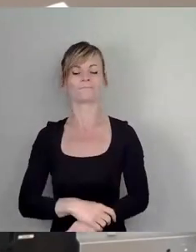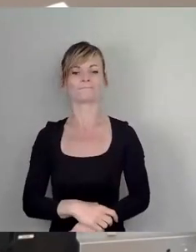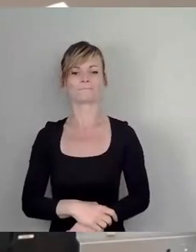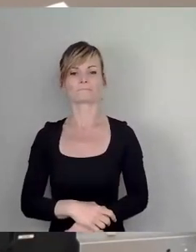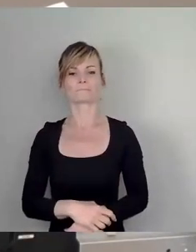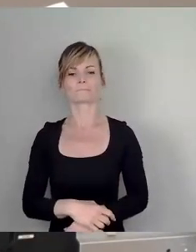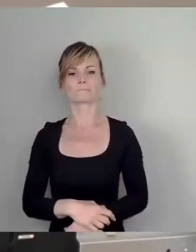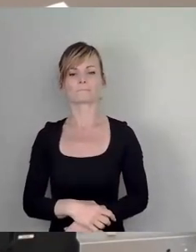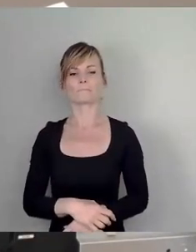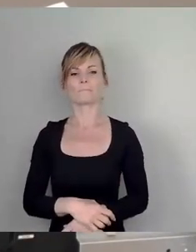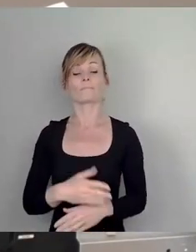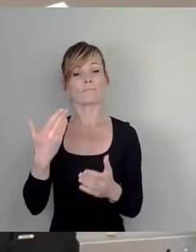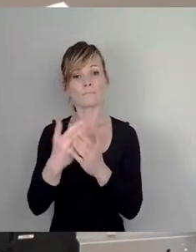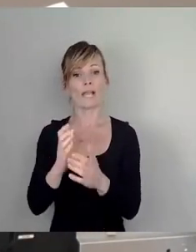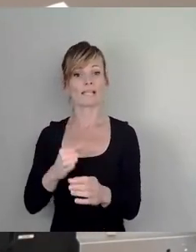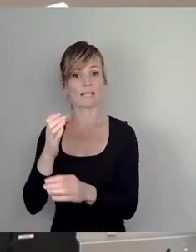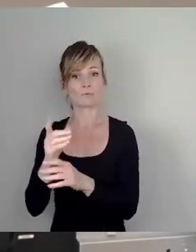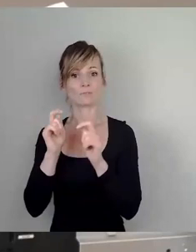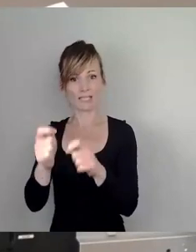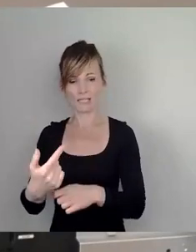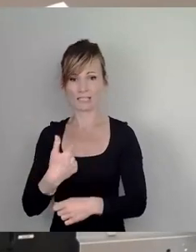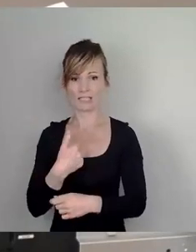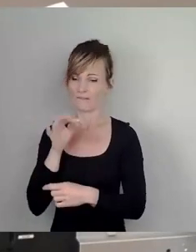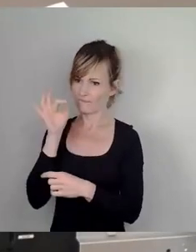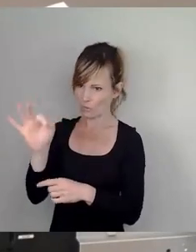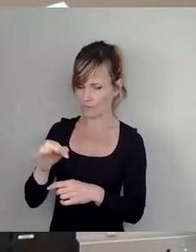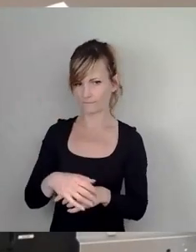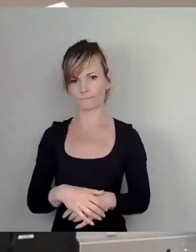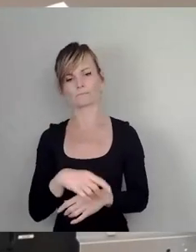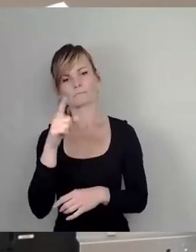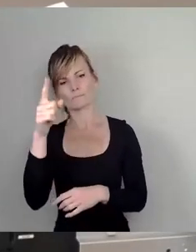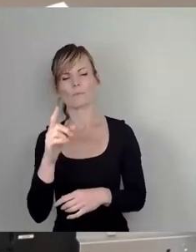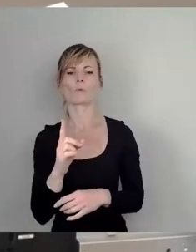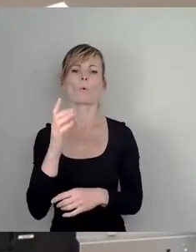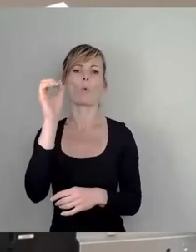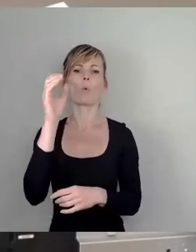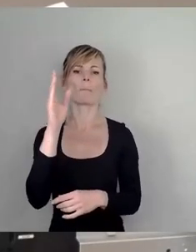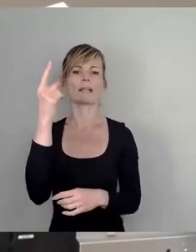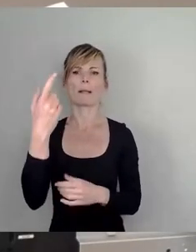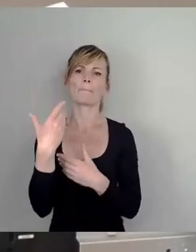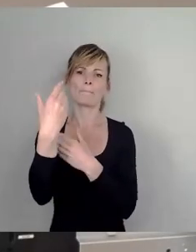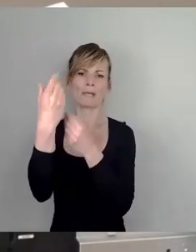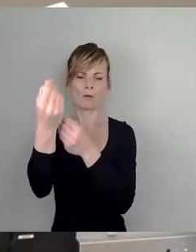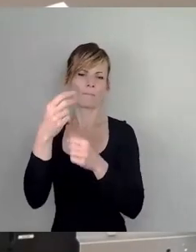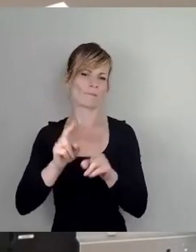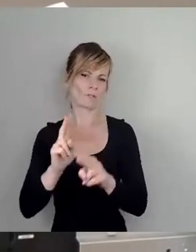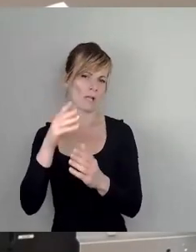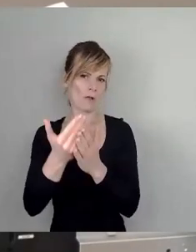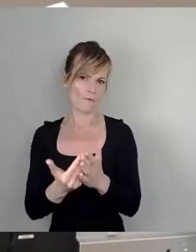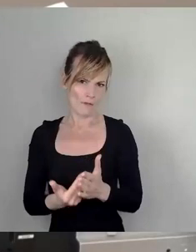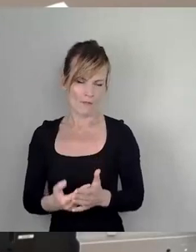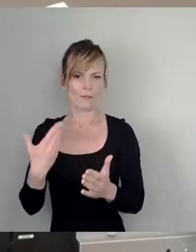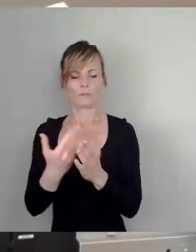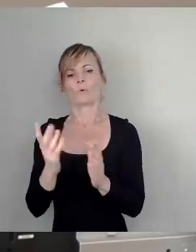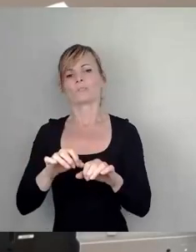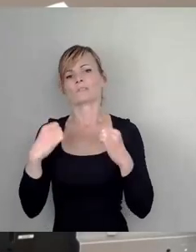interfraktionellen Ersetzungsantrag zu, der den OB mit diversen Aufträgen versieht, die die Lage an der Stadtfestfront verbessern sollen.